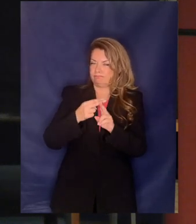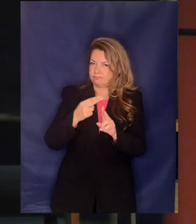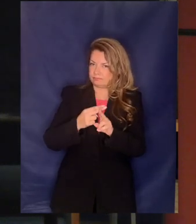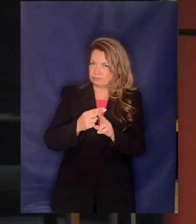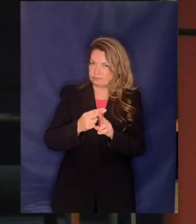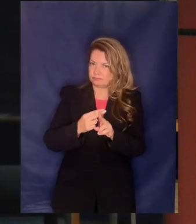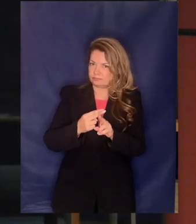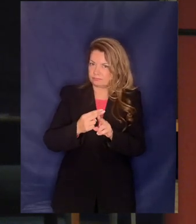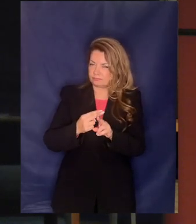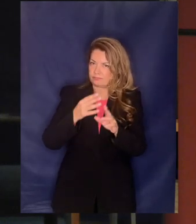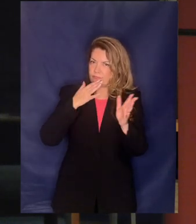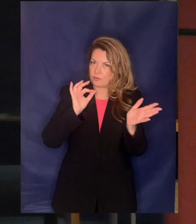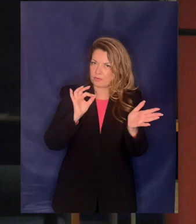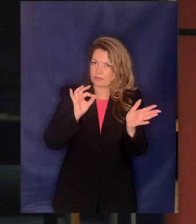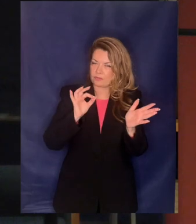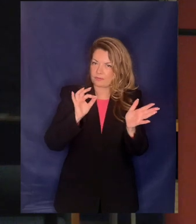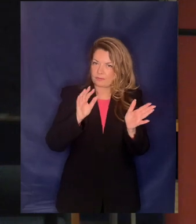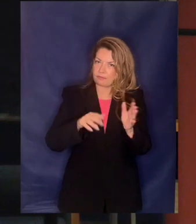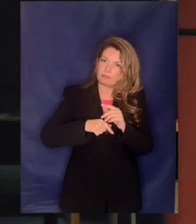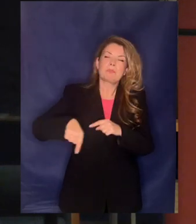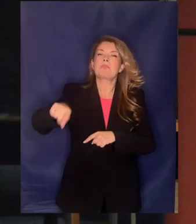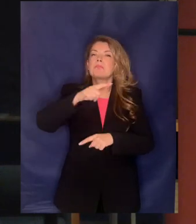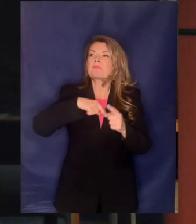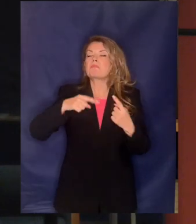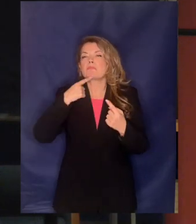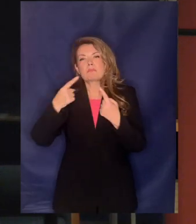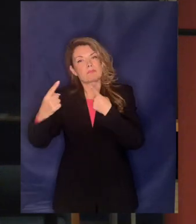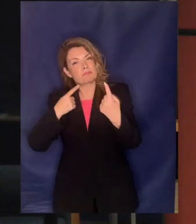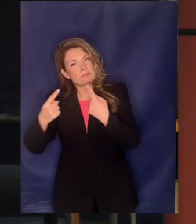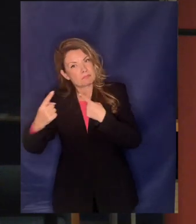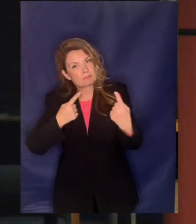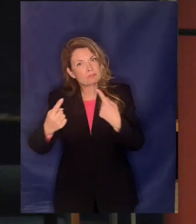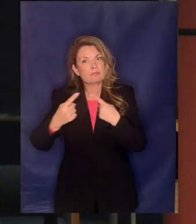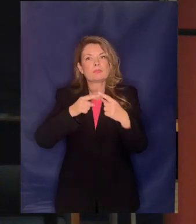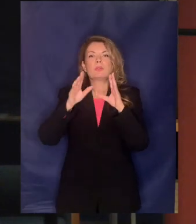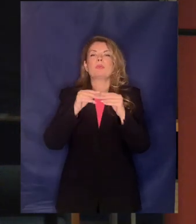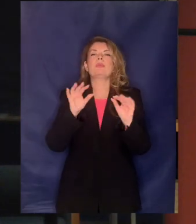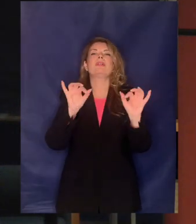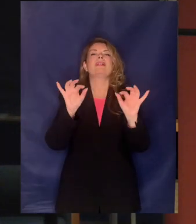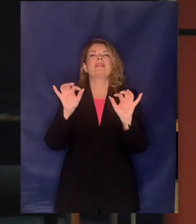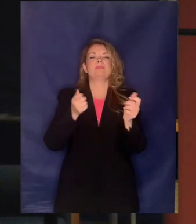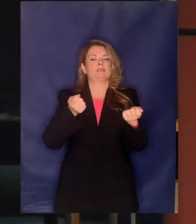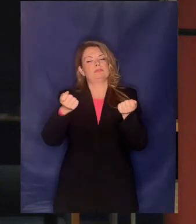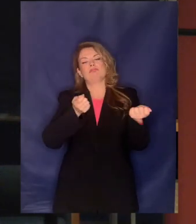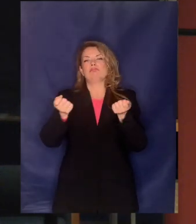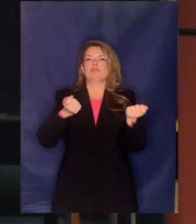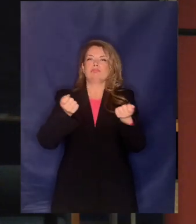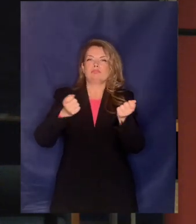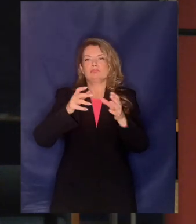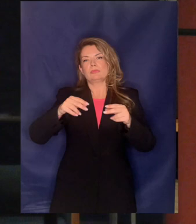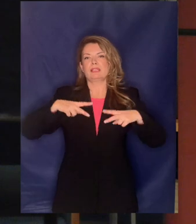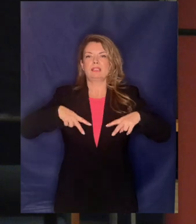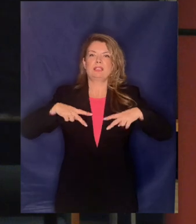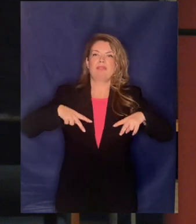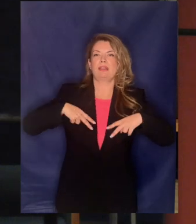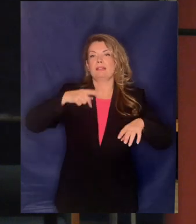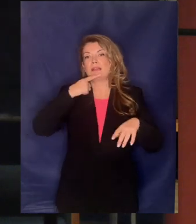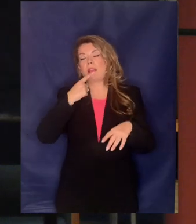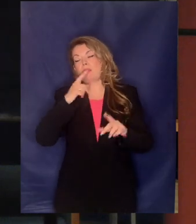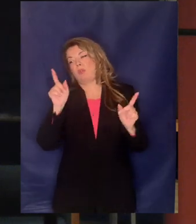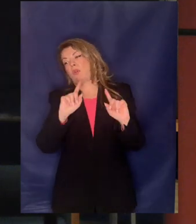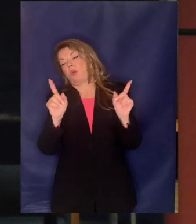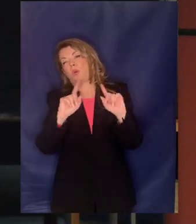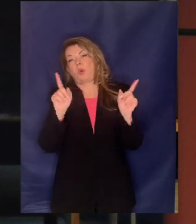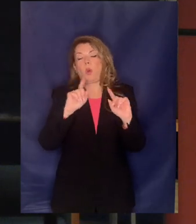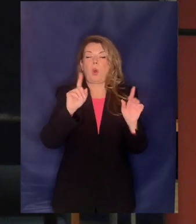τώρα ακούμε στον δημόσιο διάλογο πάρα πολύ το θέμα της δυθμιστικής αρχής υδάτων που οι κυβερνώντες λένε ότι όχι δεν πρόκειται για